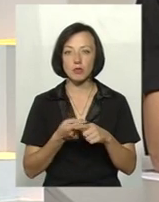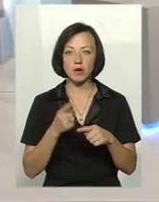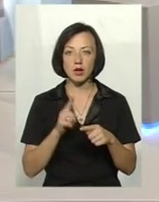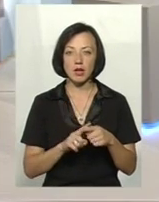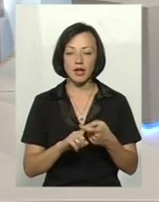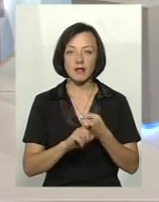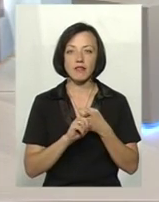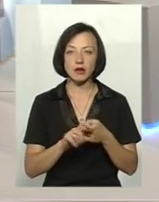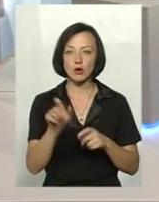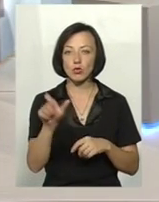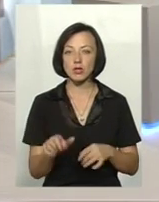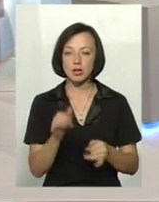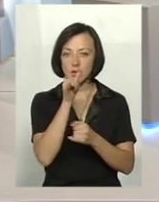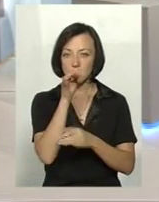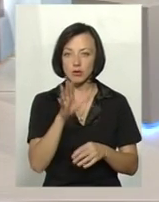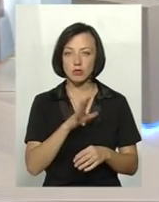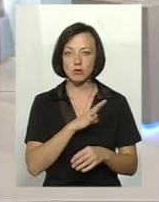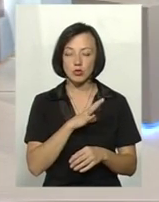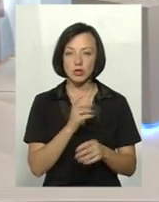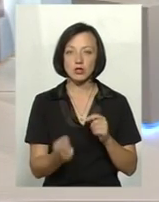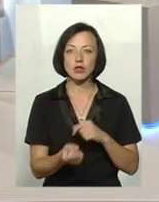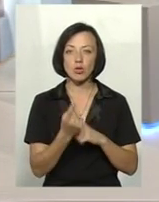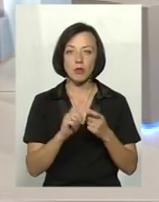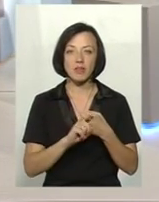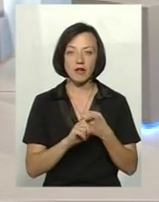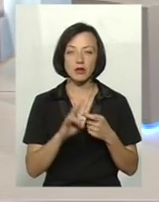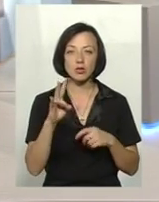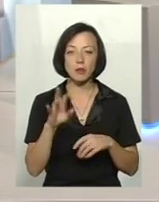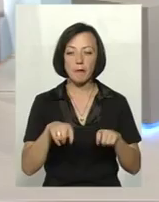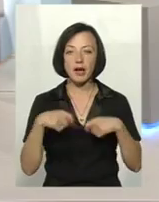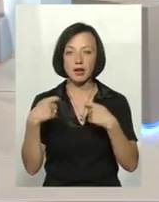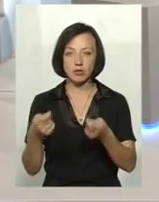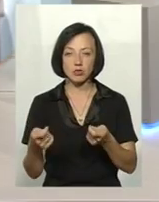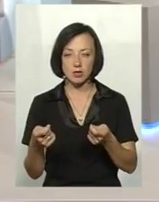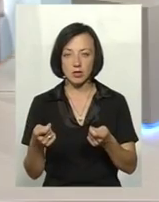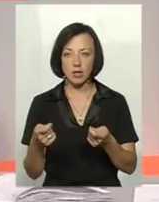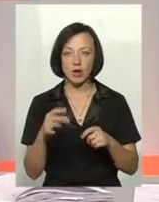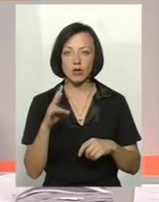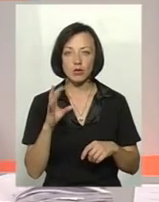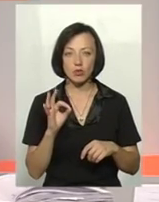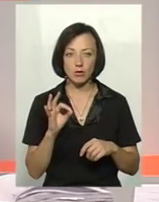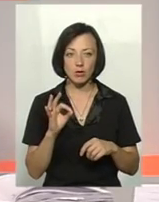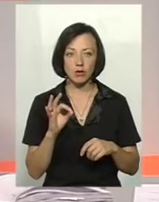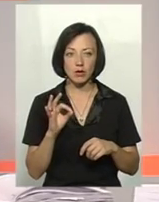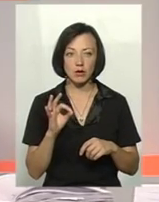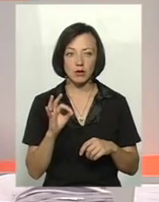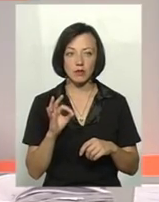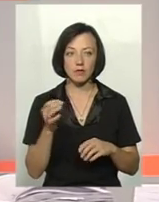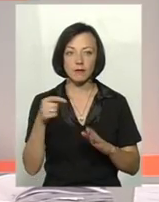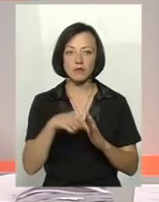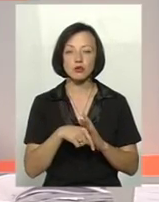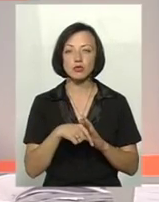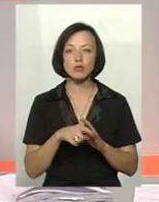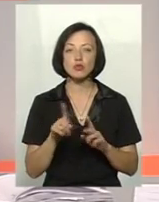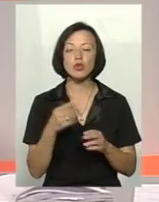Ви розумієте, людина не може бути джерелом інфекції, але предмети ухода, тобто, значить, в чому діта